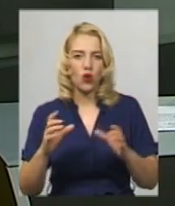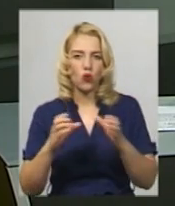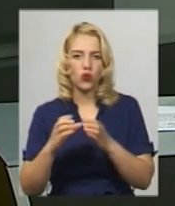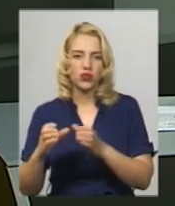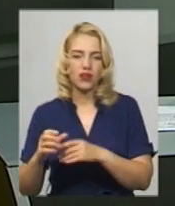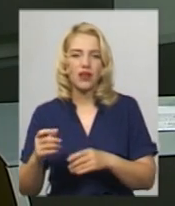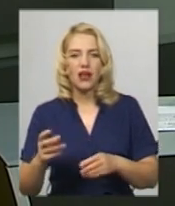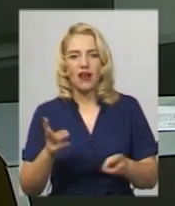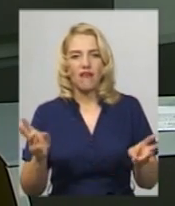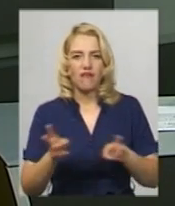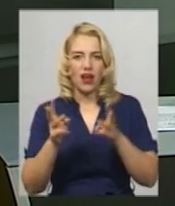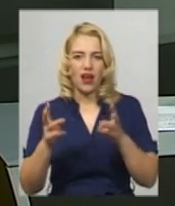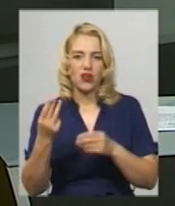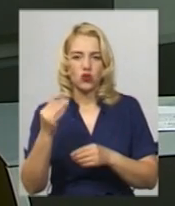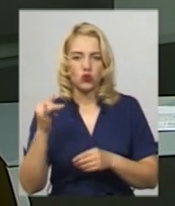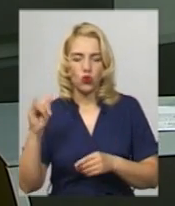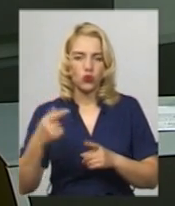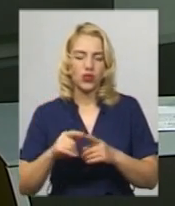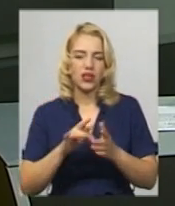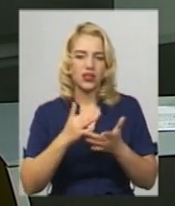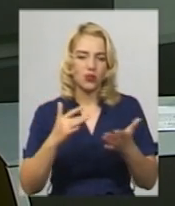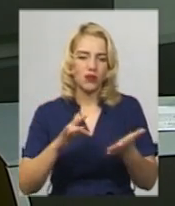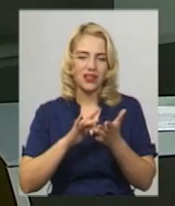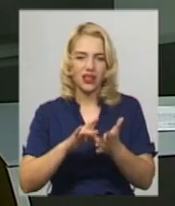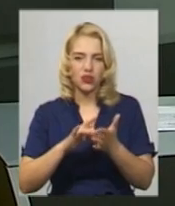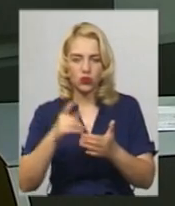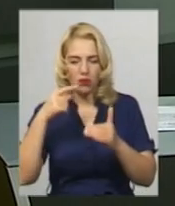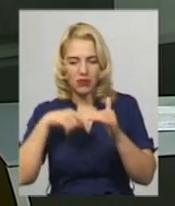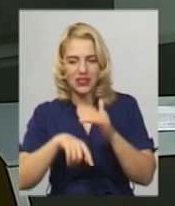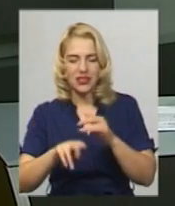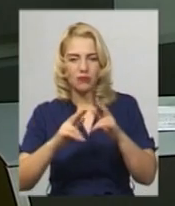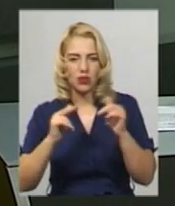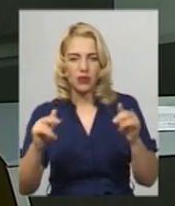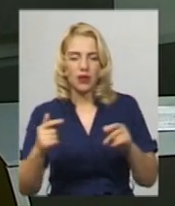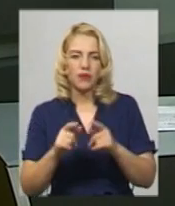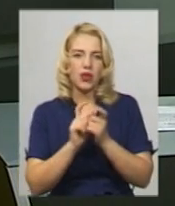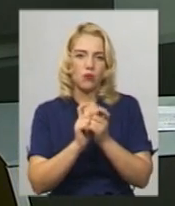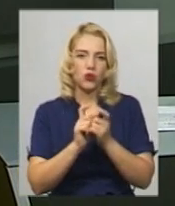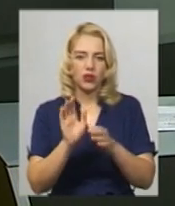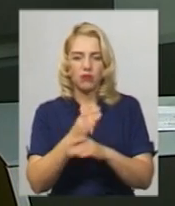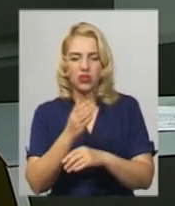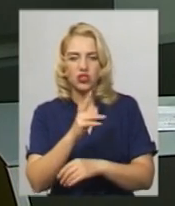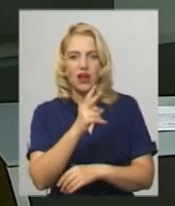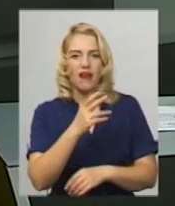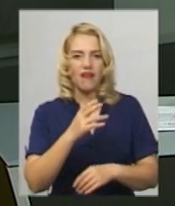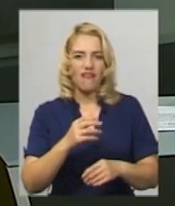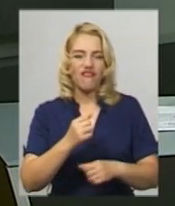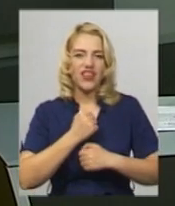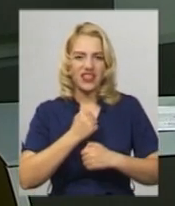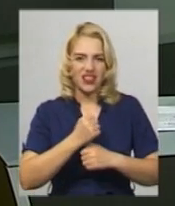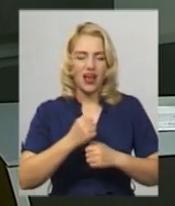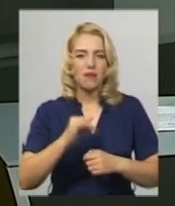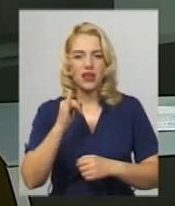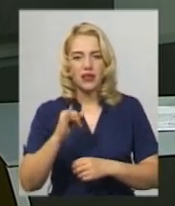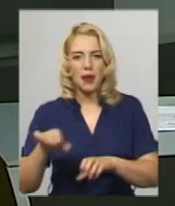різноманітні конкурси, екскурсії в підземелля фортеці, – родзинка фесту, бої між вікінгами-байкерами. Відбудеться захід 24 та